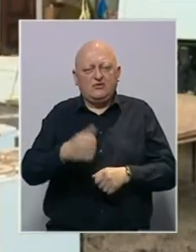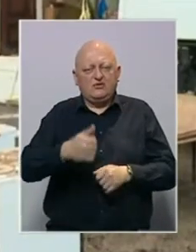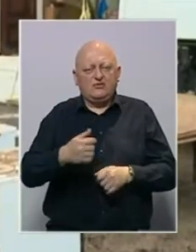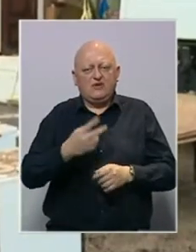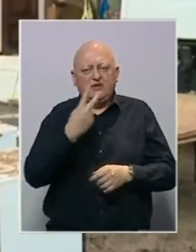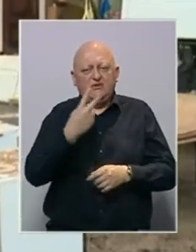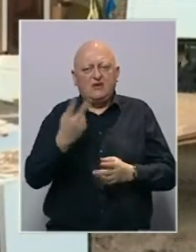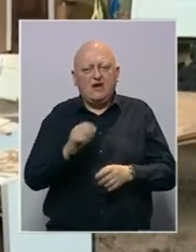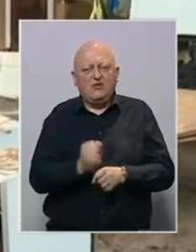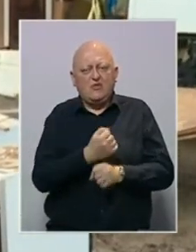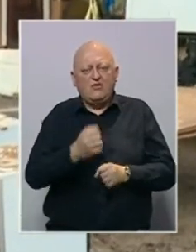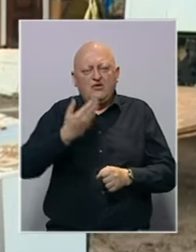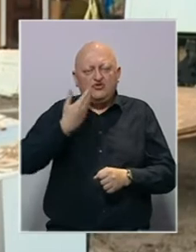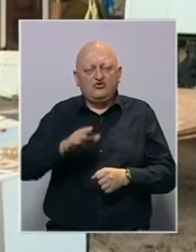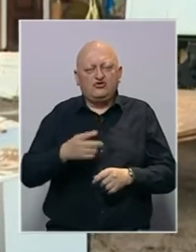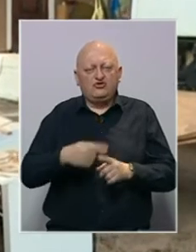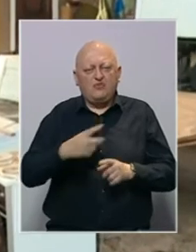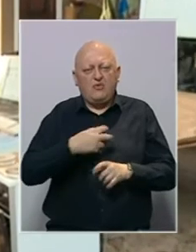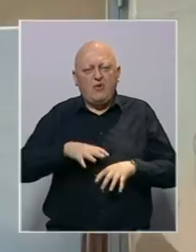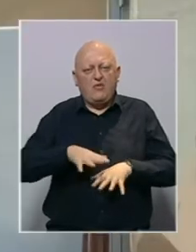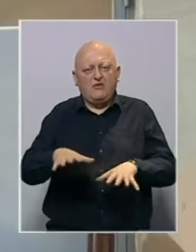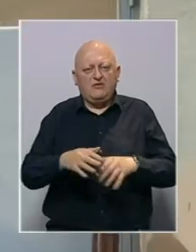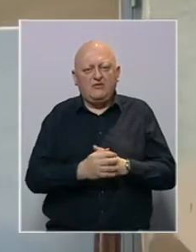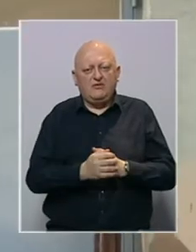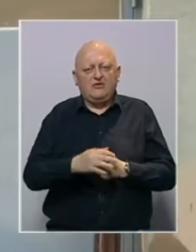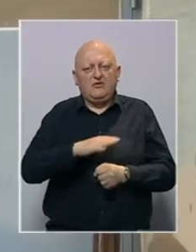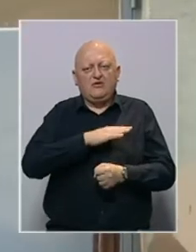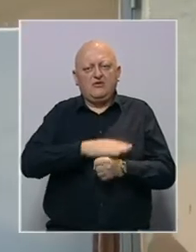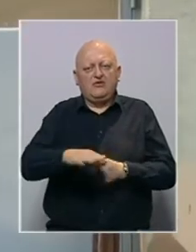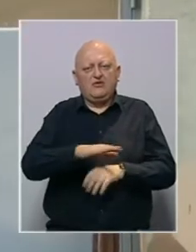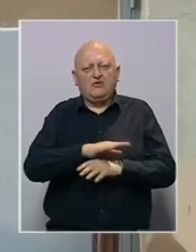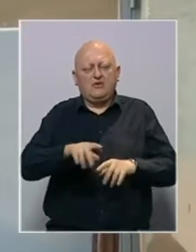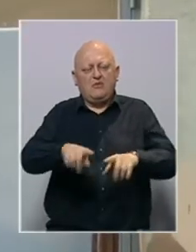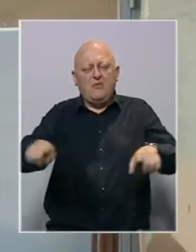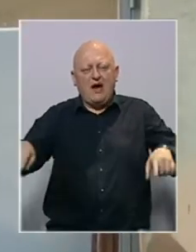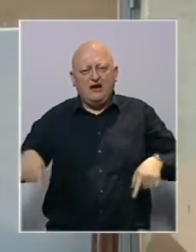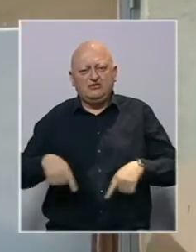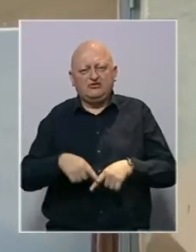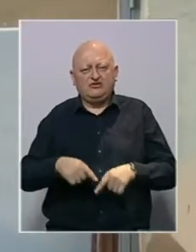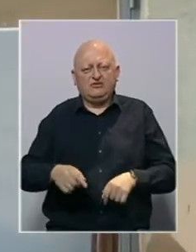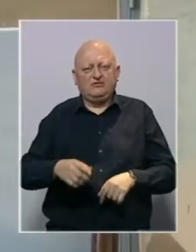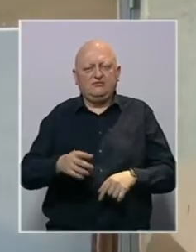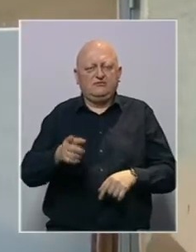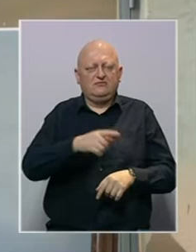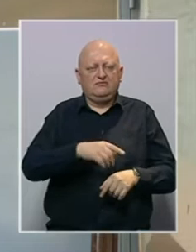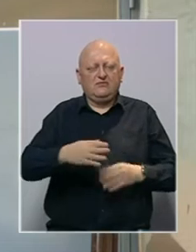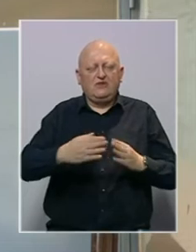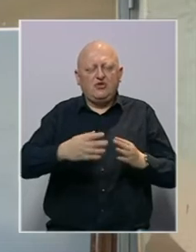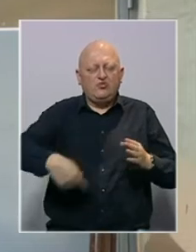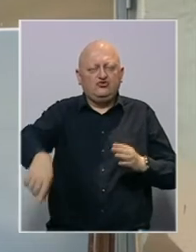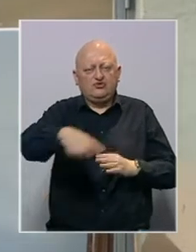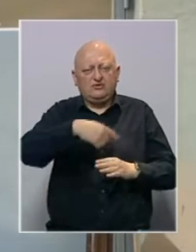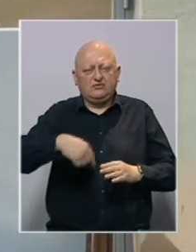zatičemo kako saniraju štete uzrokovane poplavama. Uništena nam je bašta i pozad i isprat kući,